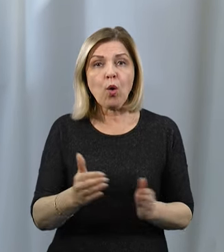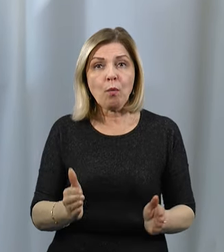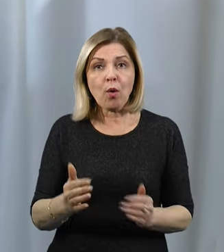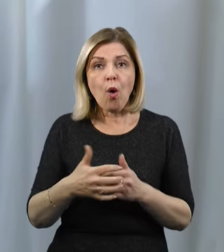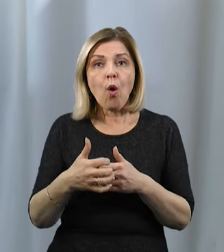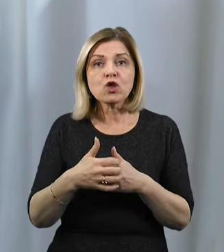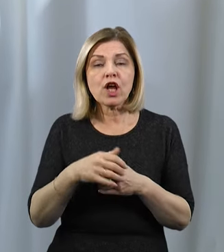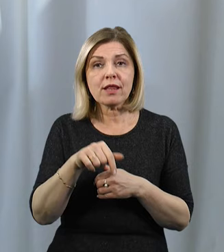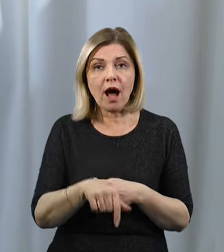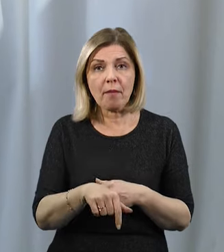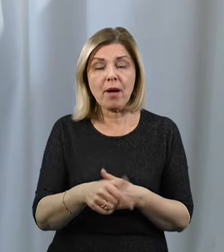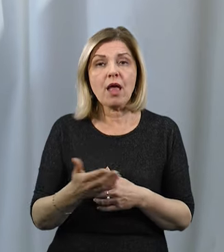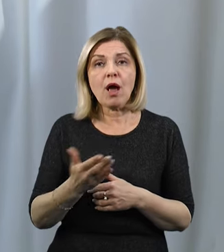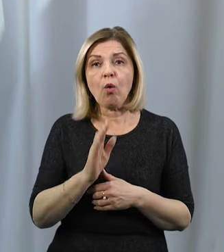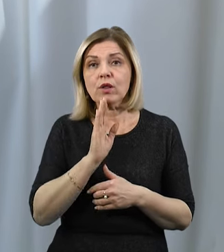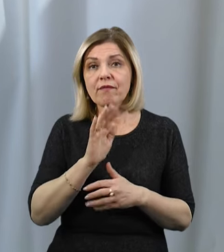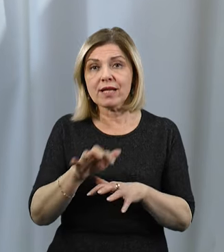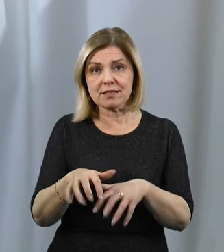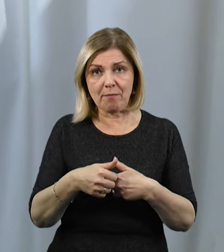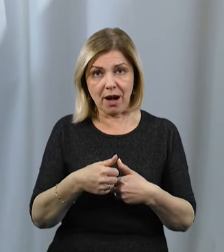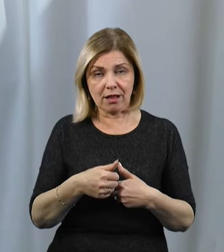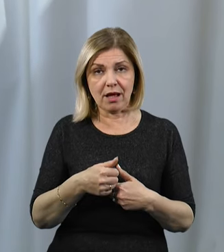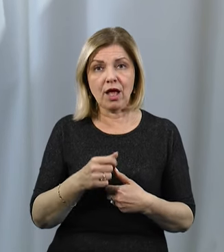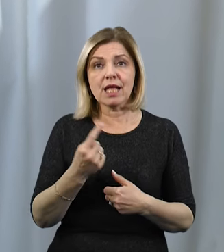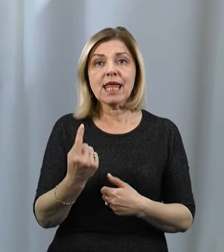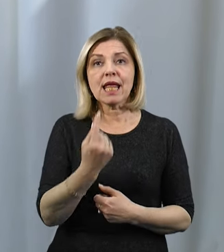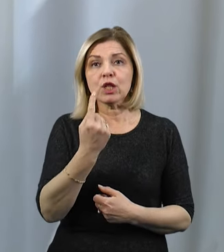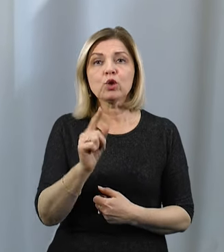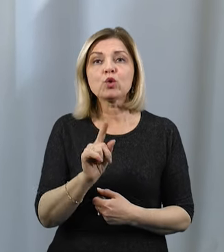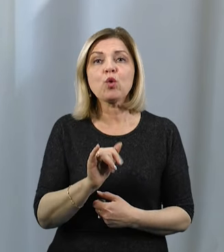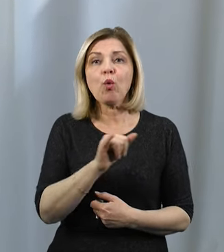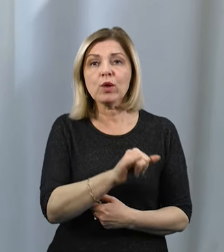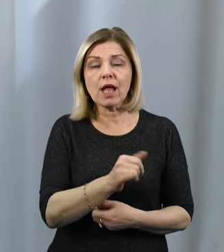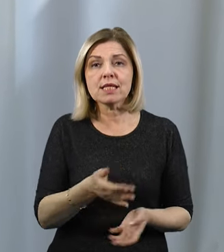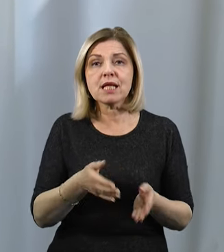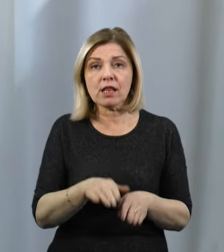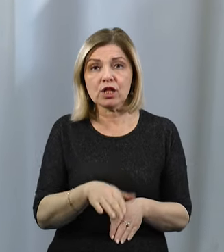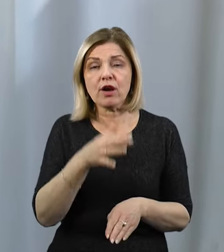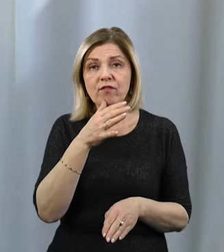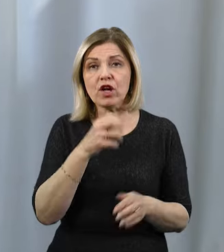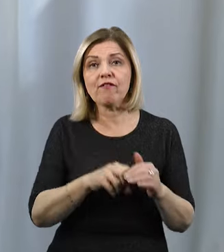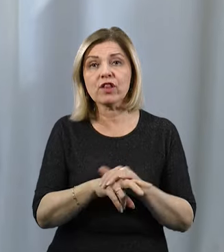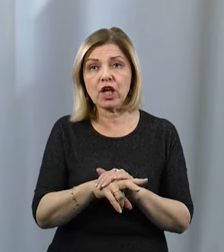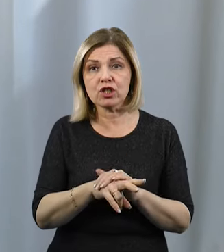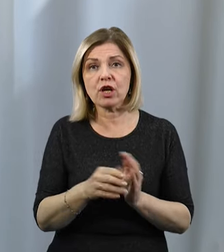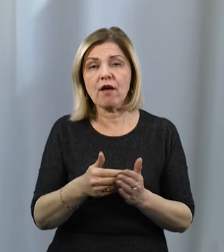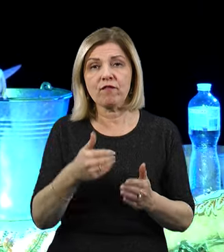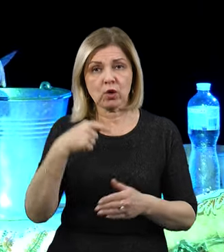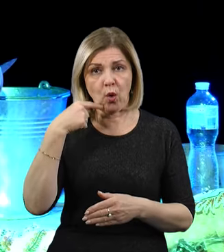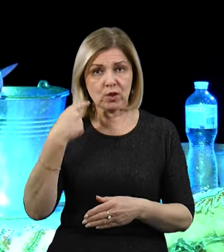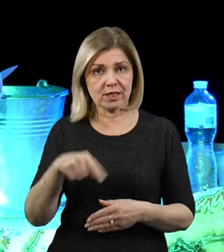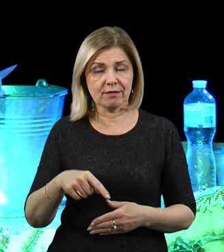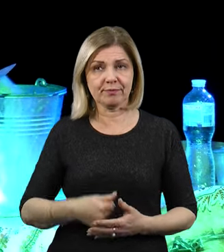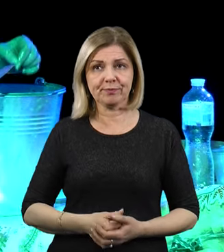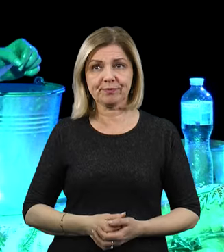яку вона забрала з собою. Це єдине, що в неї залишилось під час втечі від рашистських загарбників.